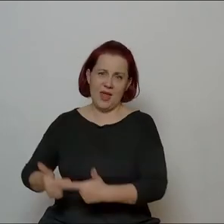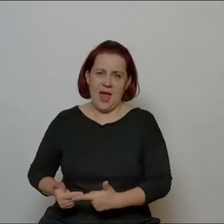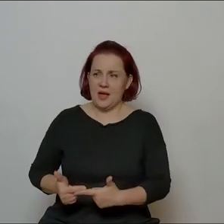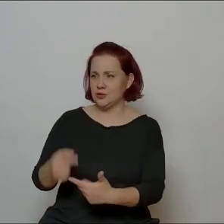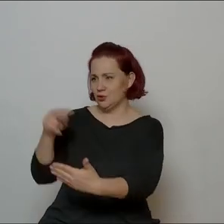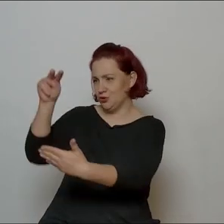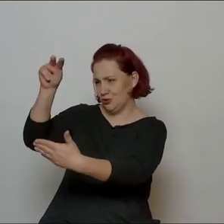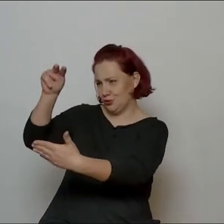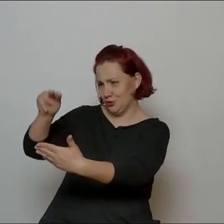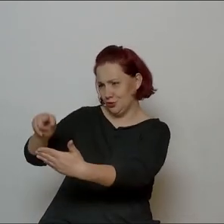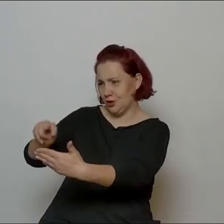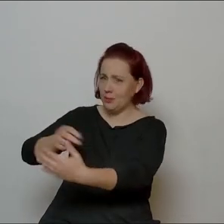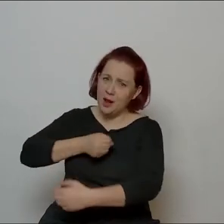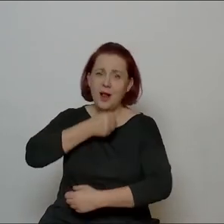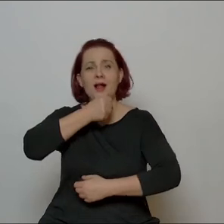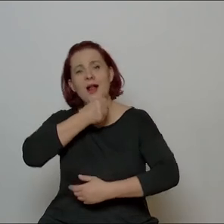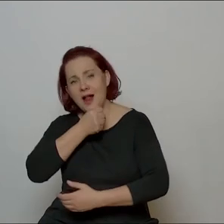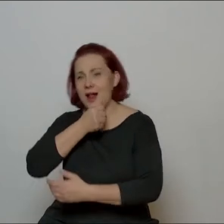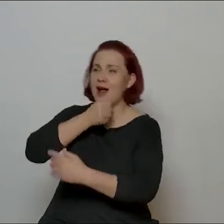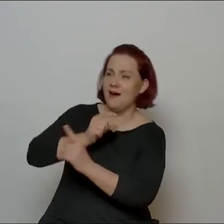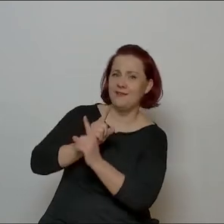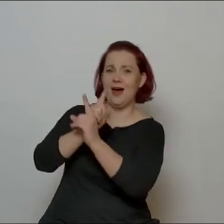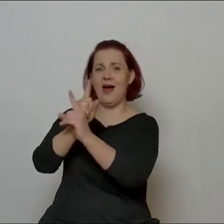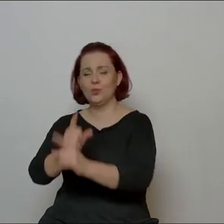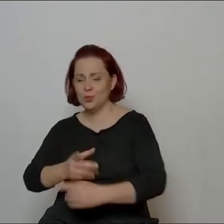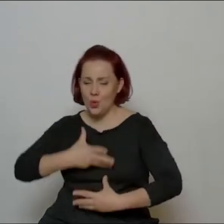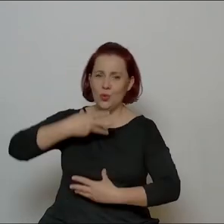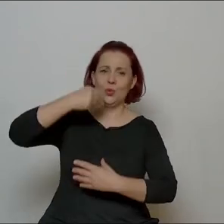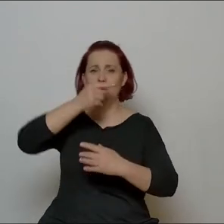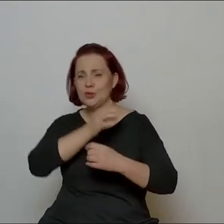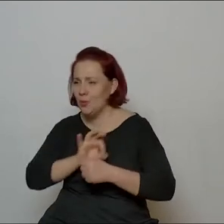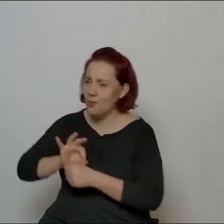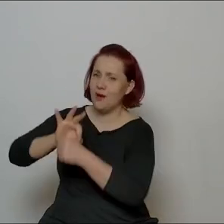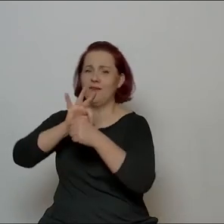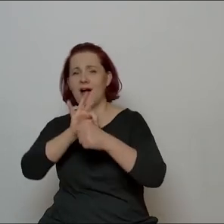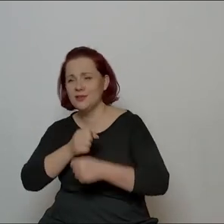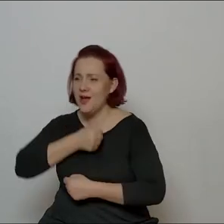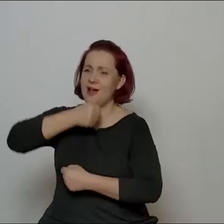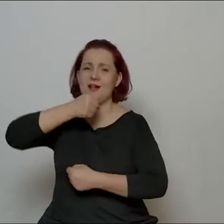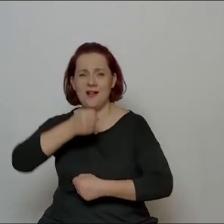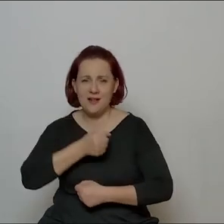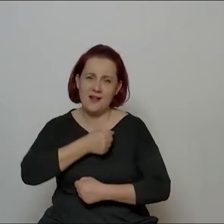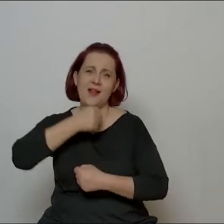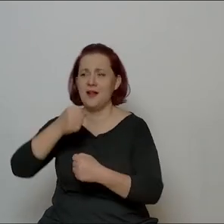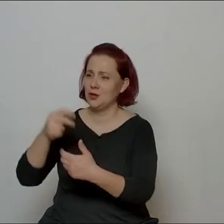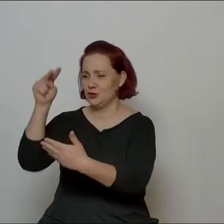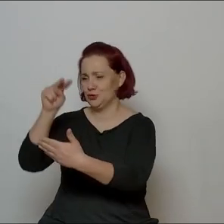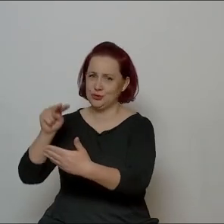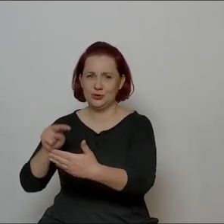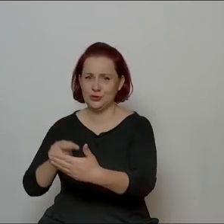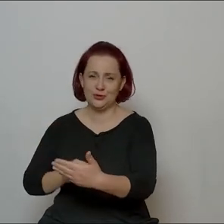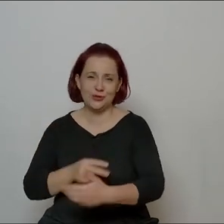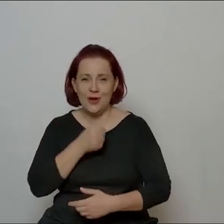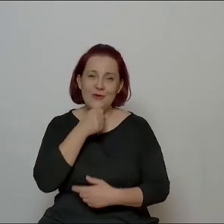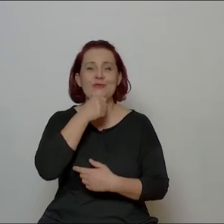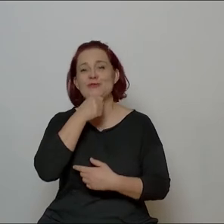dyktowała, to przez otwór